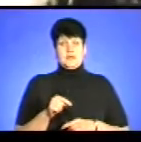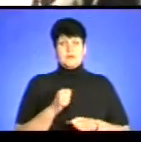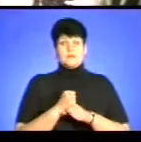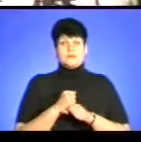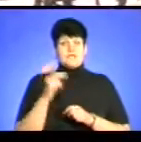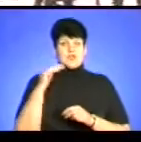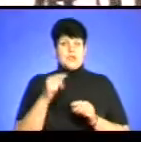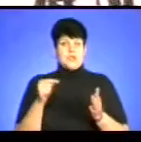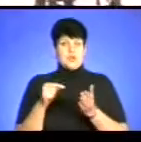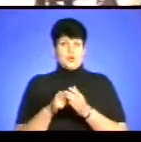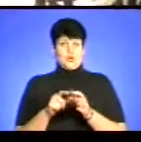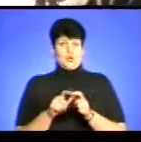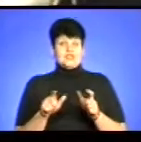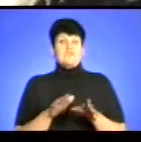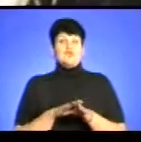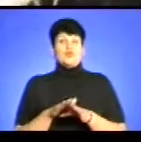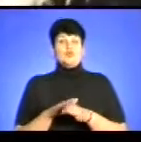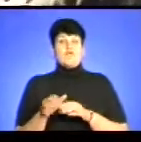точки, де ми виконуємо вправи.